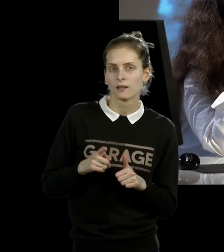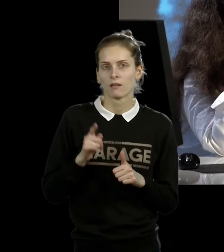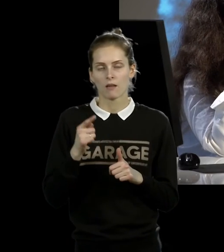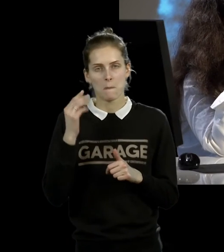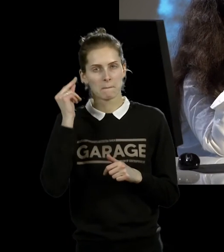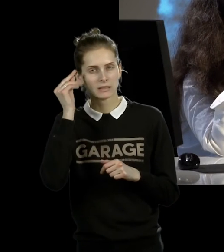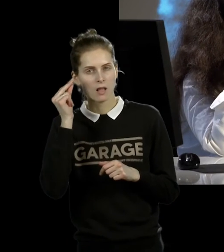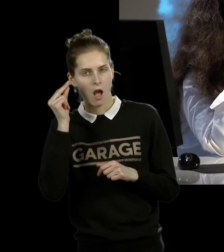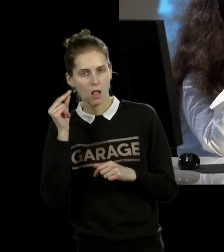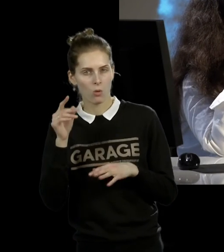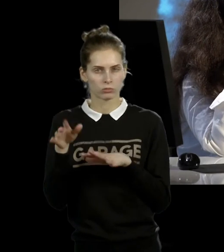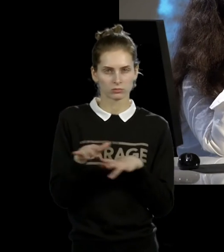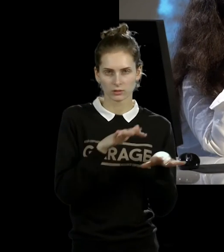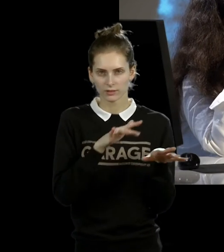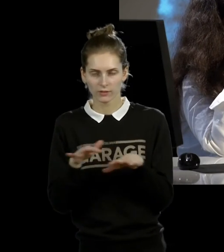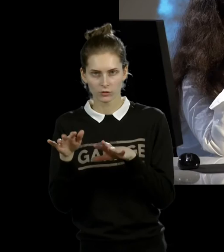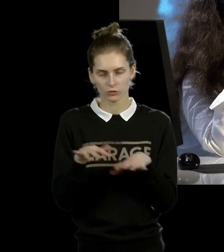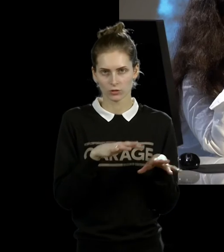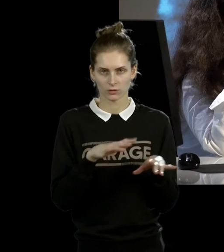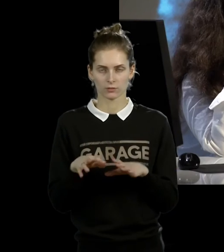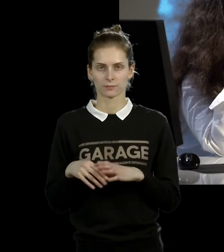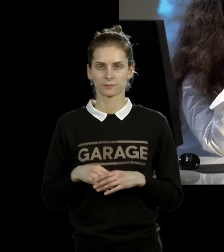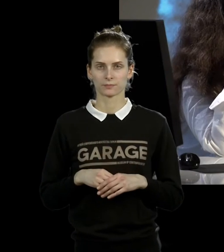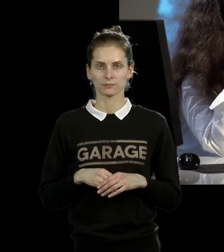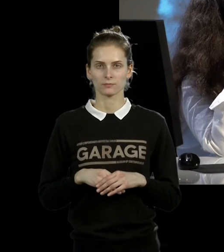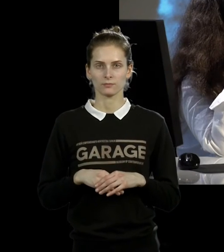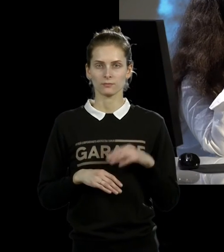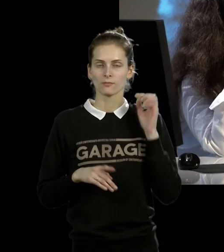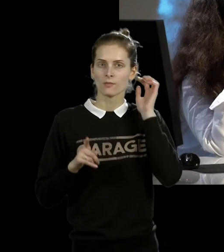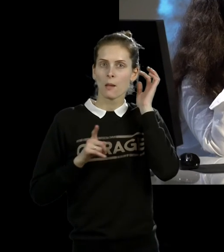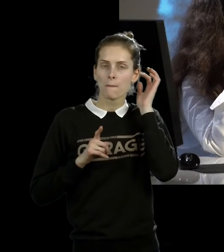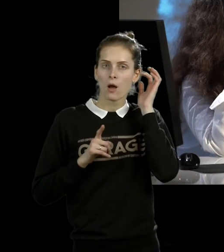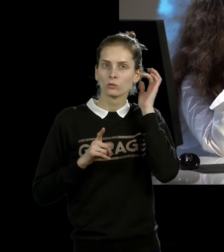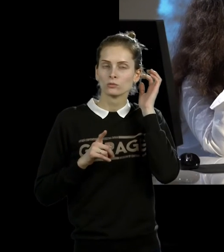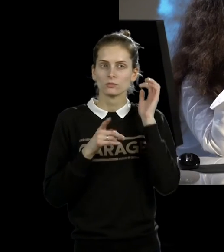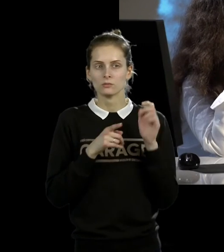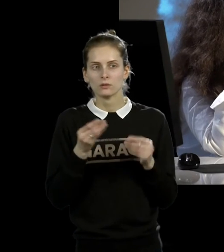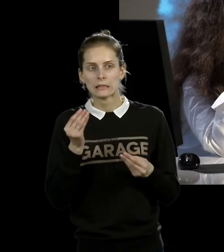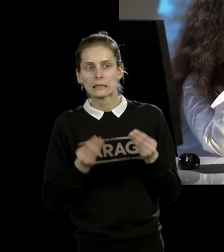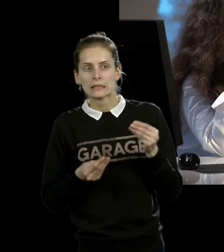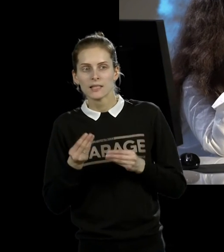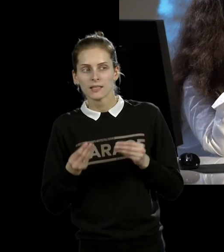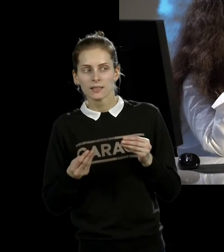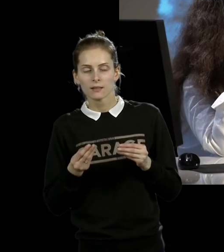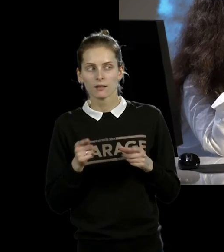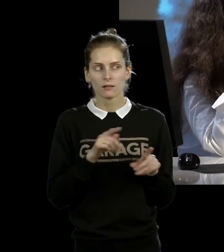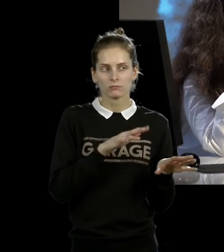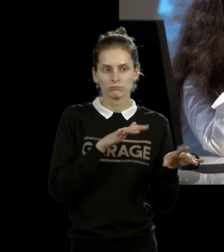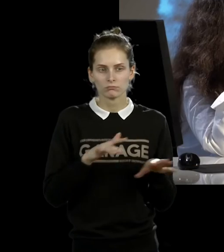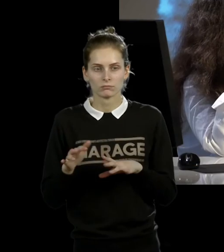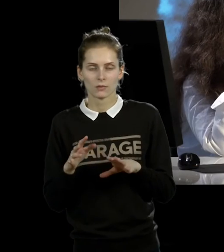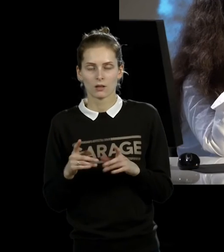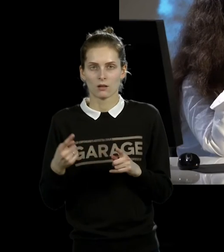тонкий момент это делаешь, потому что это инерция тела и потому что это игра. Либо ты все-таки включаешься и начинаешь эту